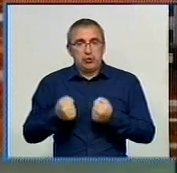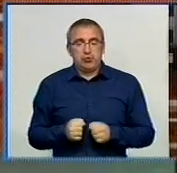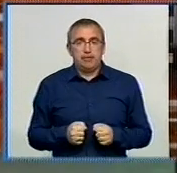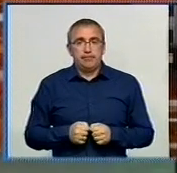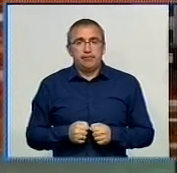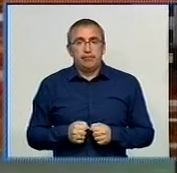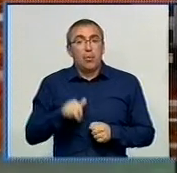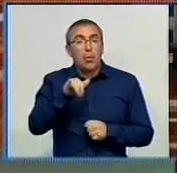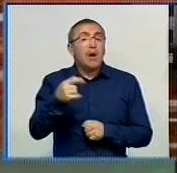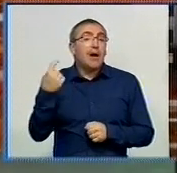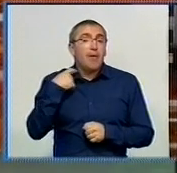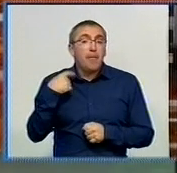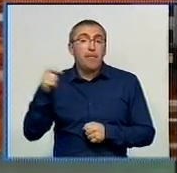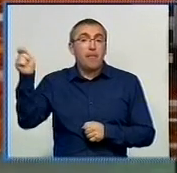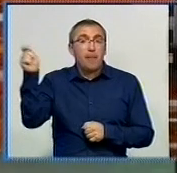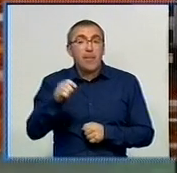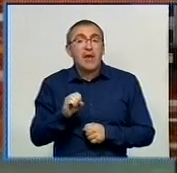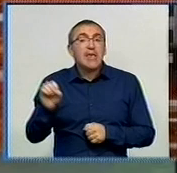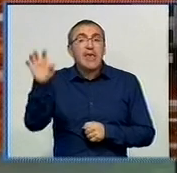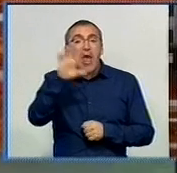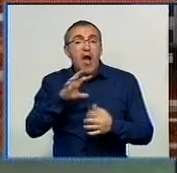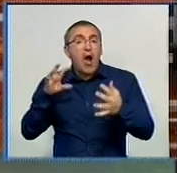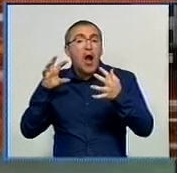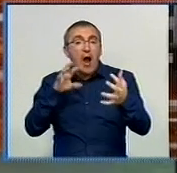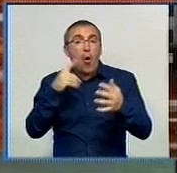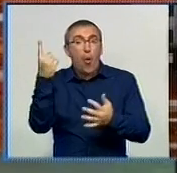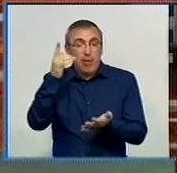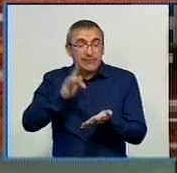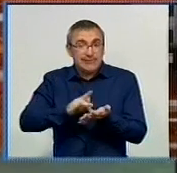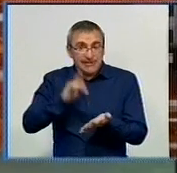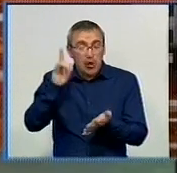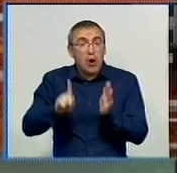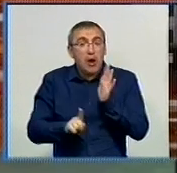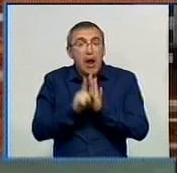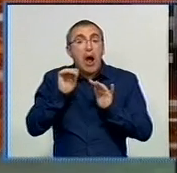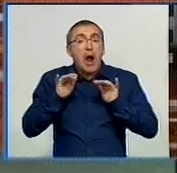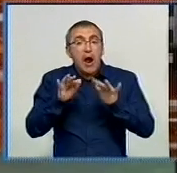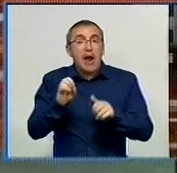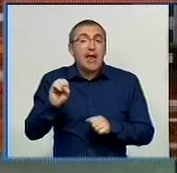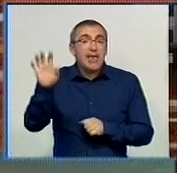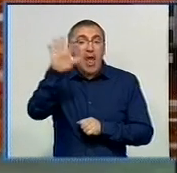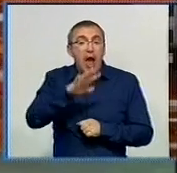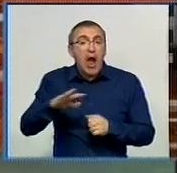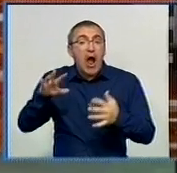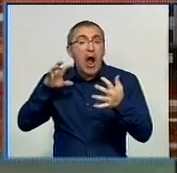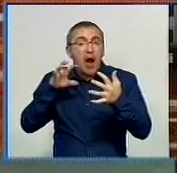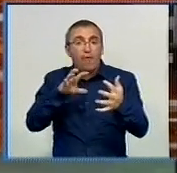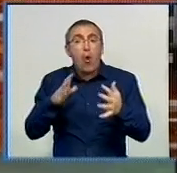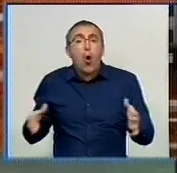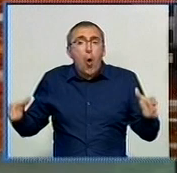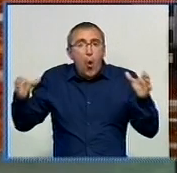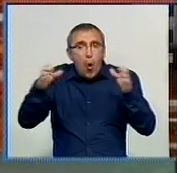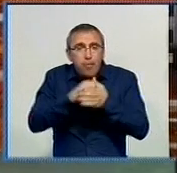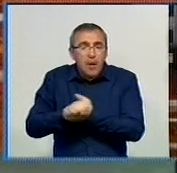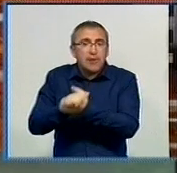В Кіровоград приїхав євроавтобус. З обласного центру розпочалась акція «Євроавтобус – об'єднаємо Україну».